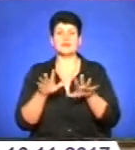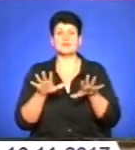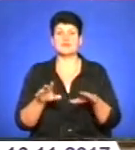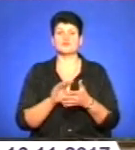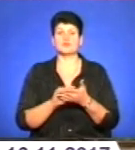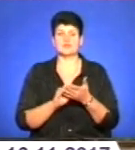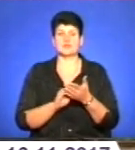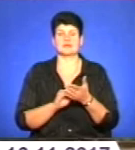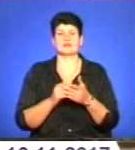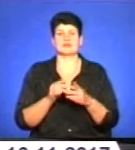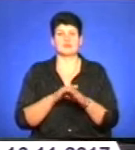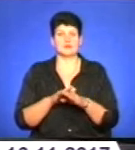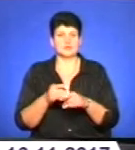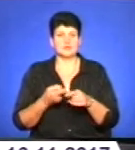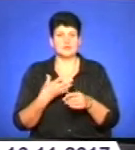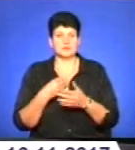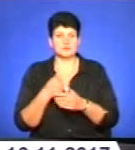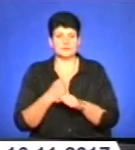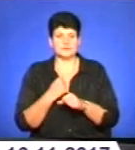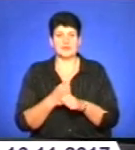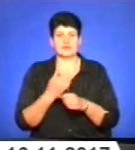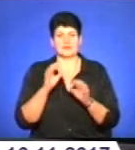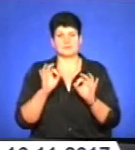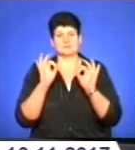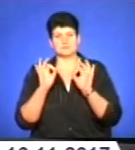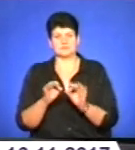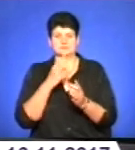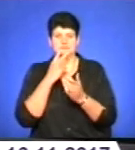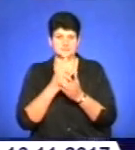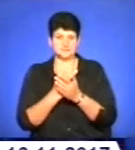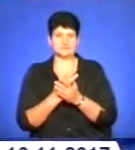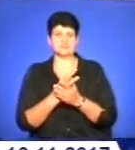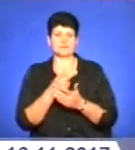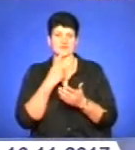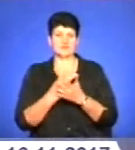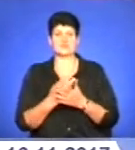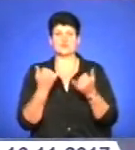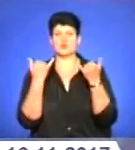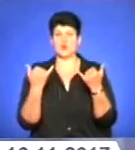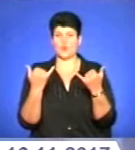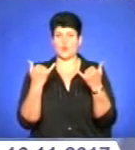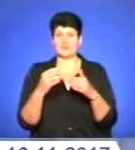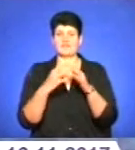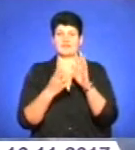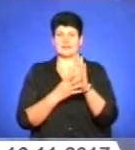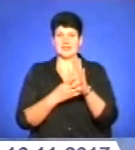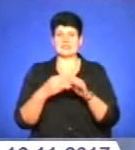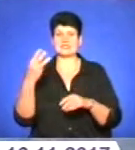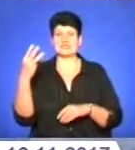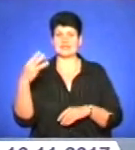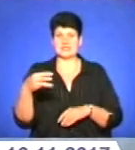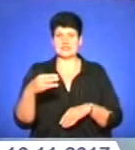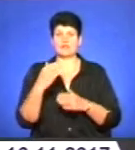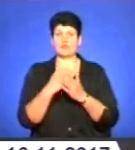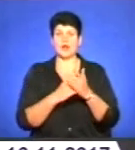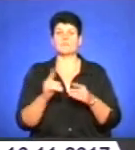справляються із викликами, та наскільки збалансовано висвітлюють конфліктні ситуації, дивіться на нашому каналі сьогодні о 19.30 у програмі